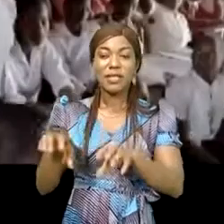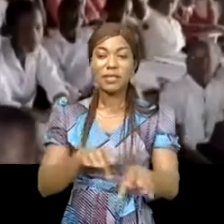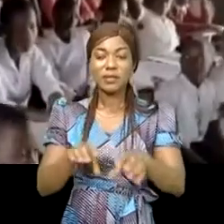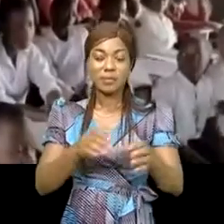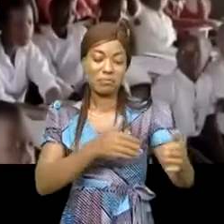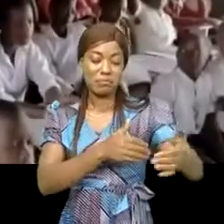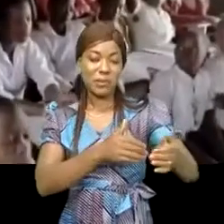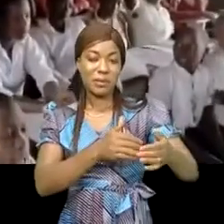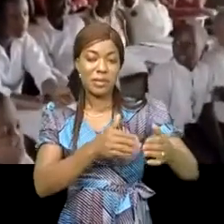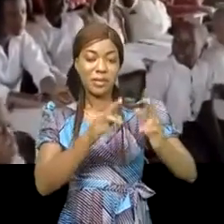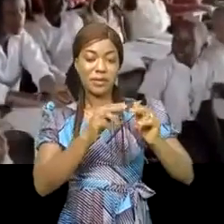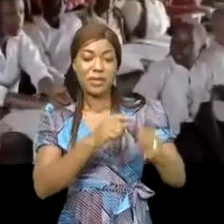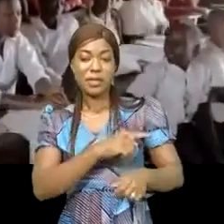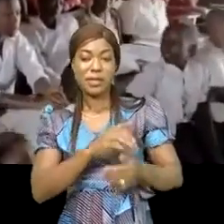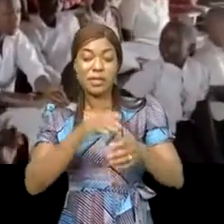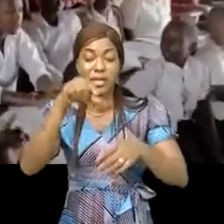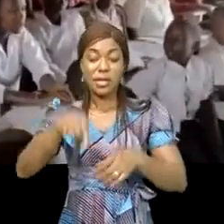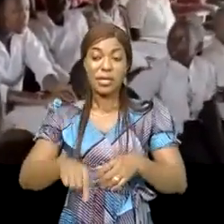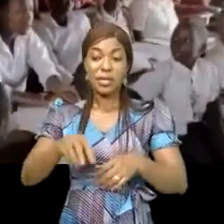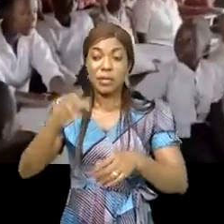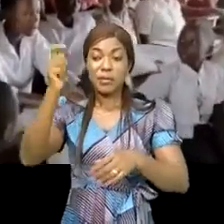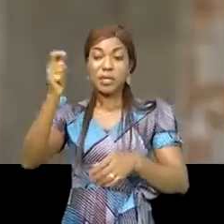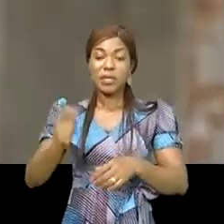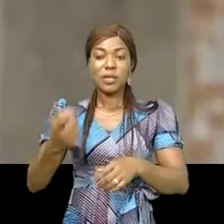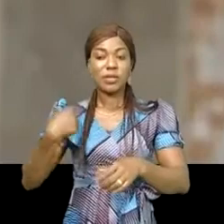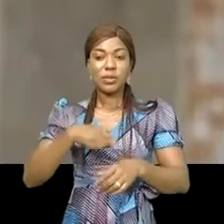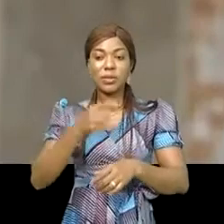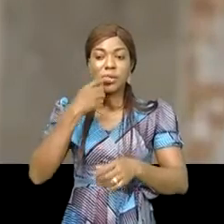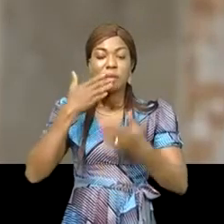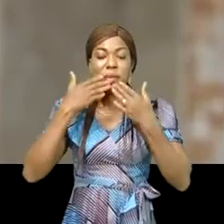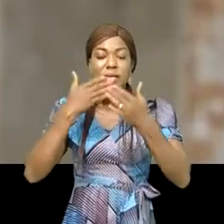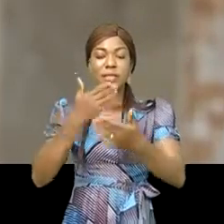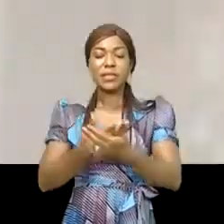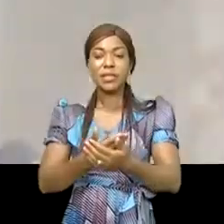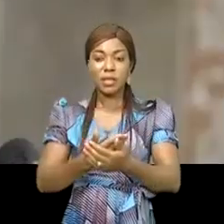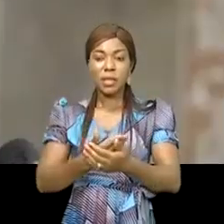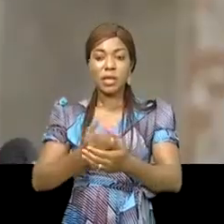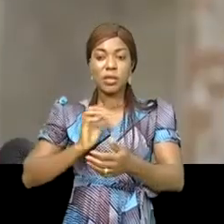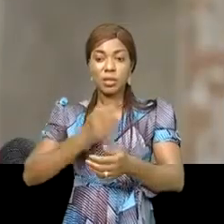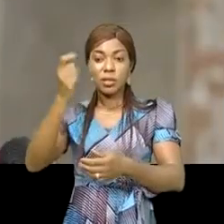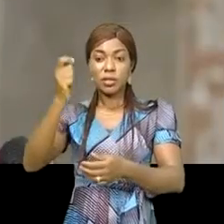près du cadre militaire. Un message à nos forces armées, nous disons nous sommes derrière eux.